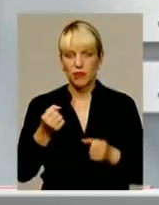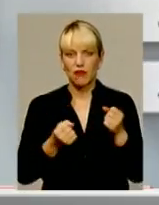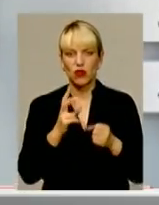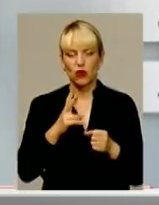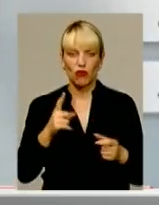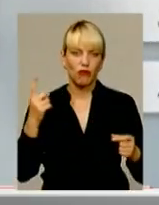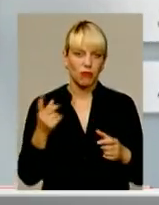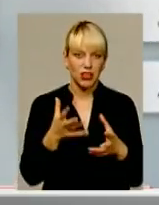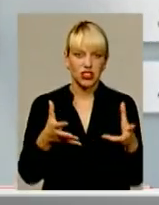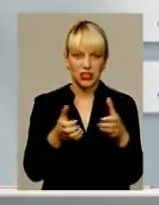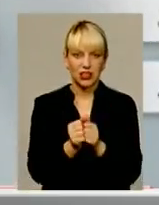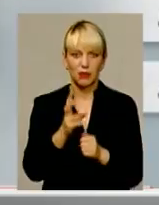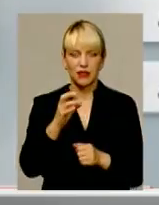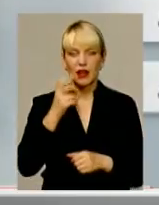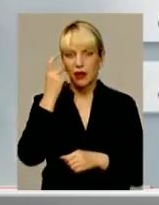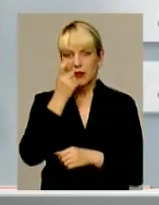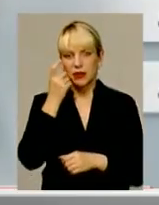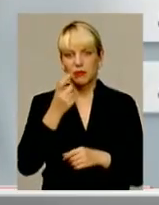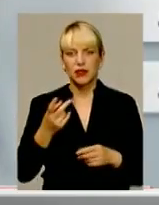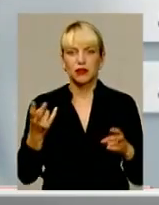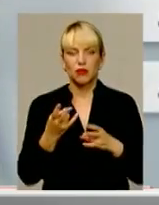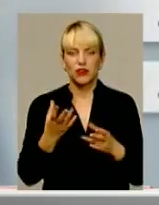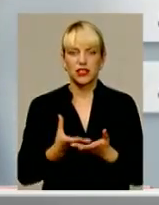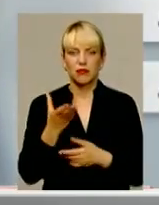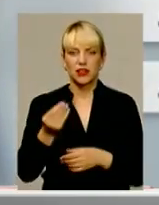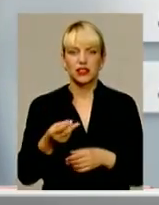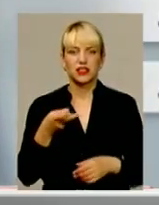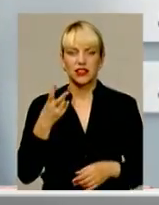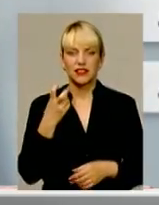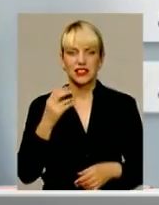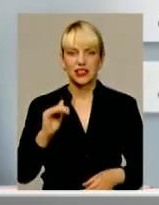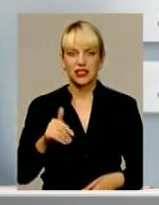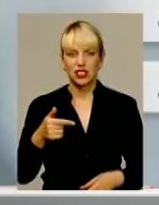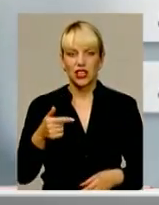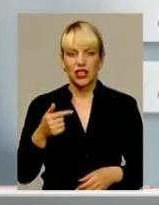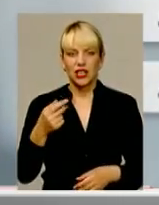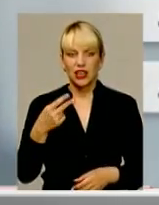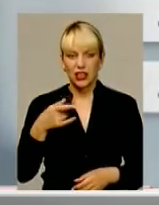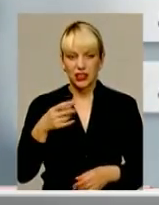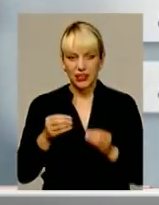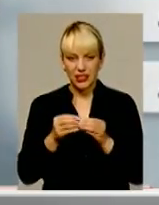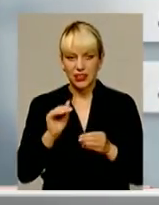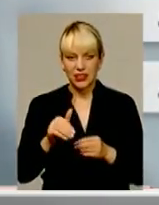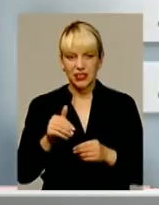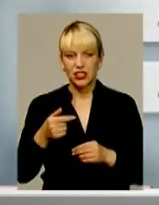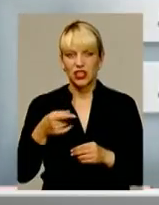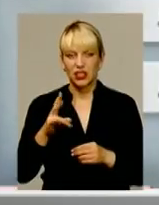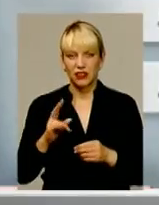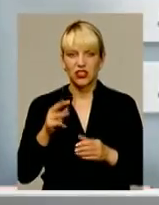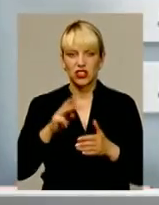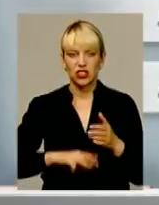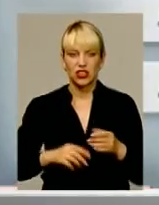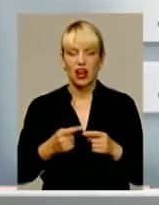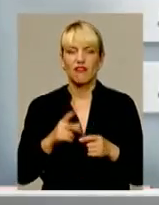котрого вперше затримали на підпитку, має сплатити 10 тисяч 200 гривень штрафу. За друге порушення вдвічі більше. І,